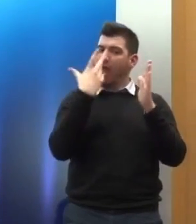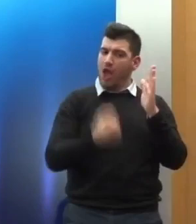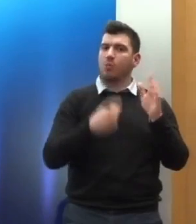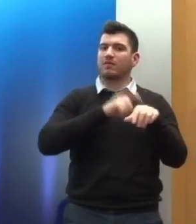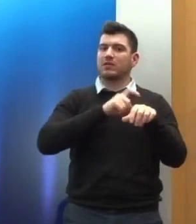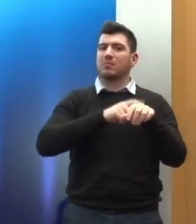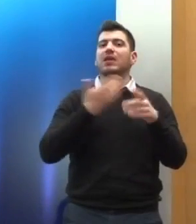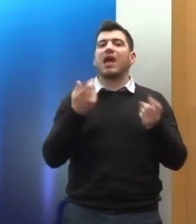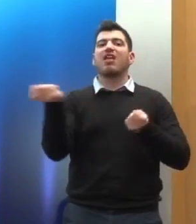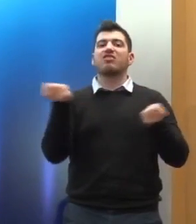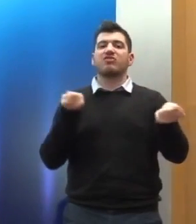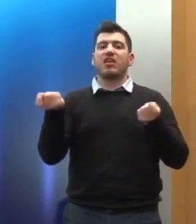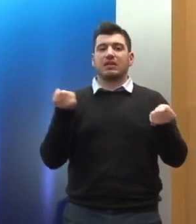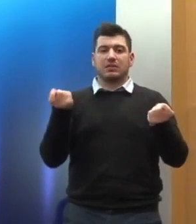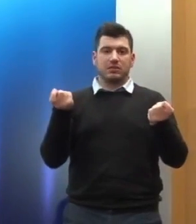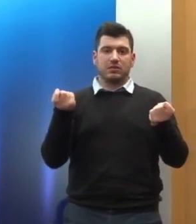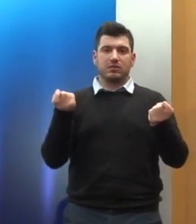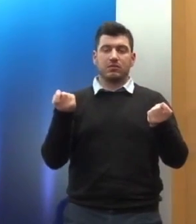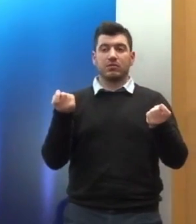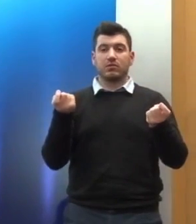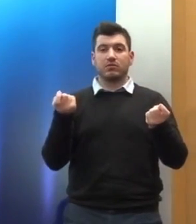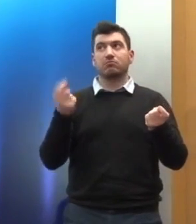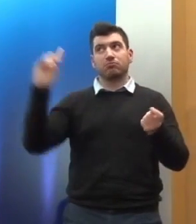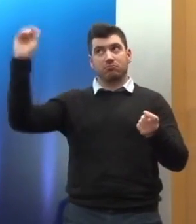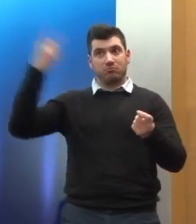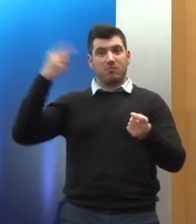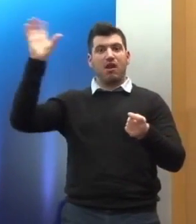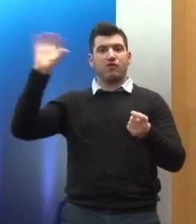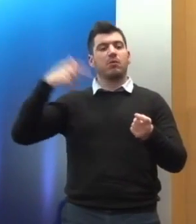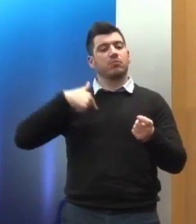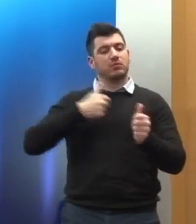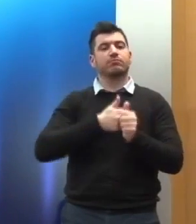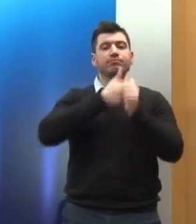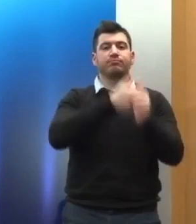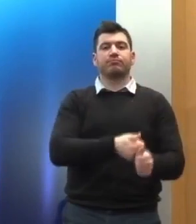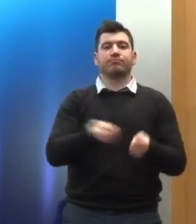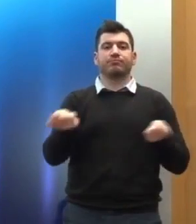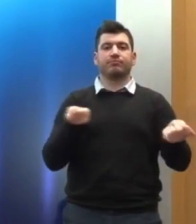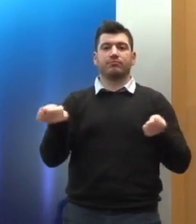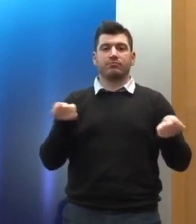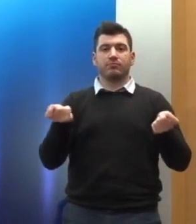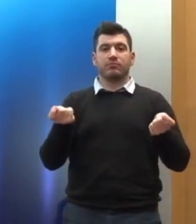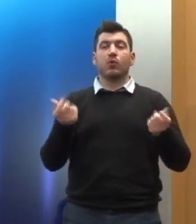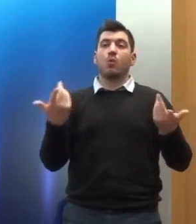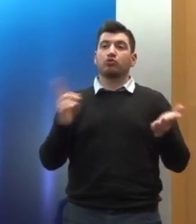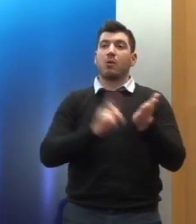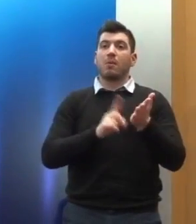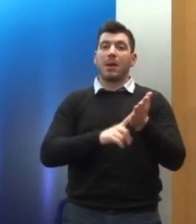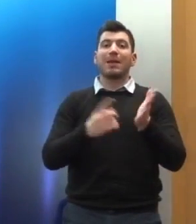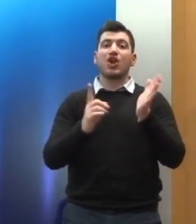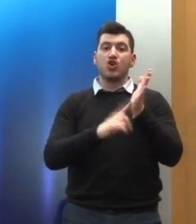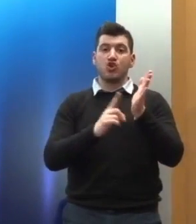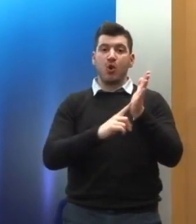διοικητική. Υπάρχει όμως, όπως είπα υποχρέωση, κατά τη γνώμη μου διαρκώς να διευρύνουμε τον